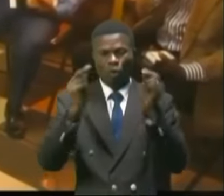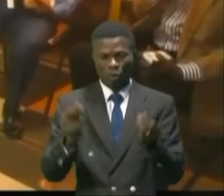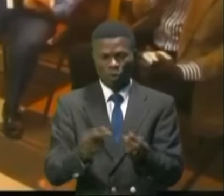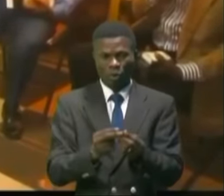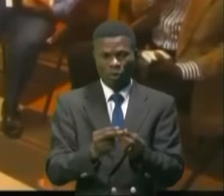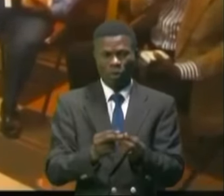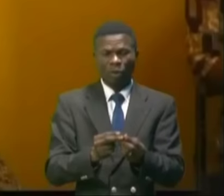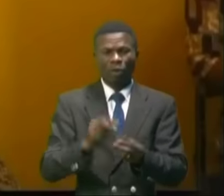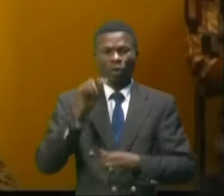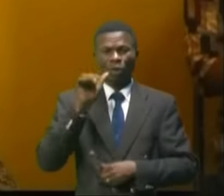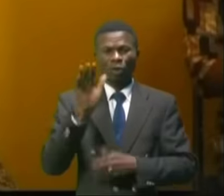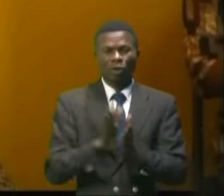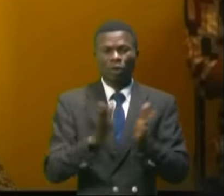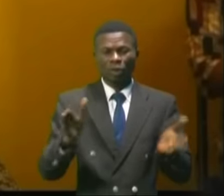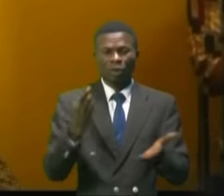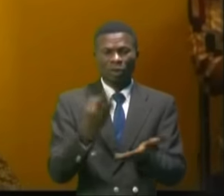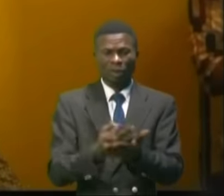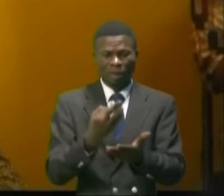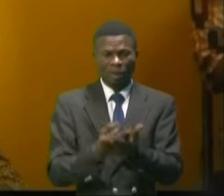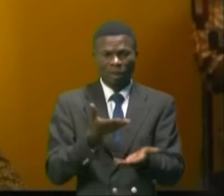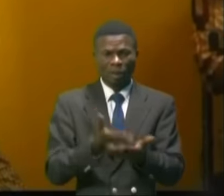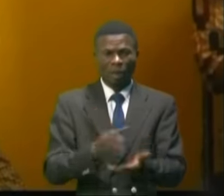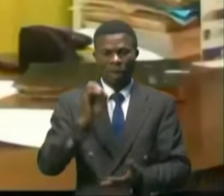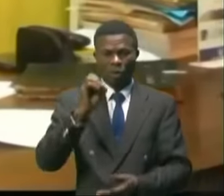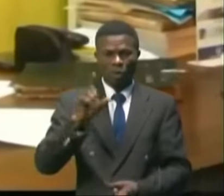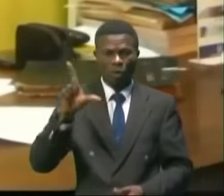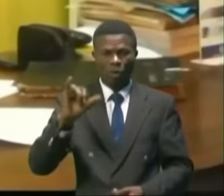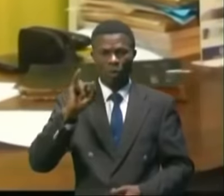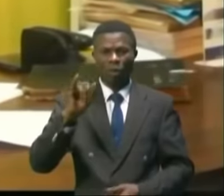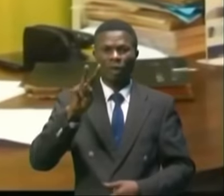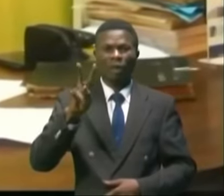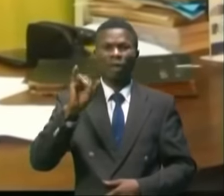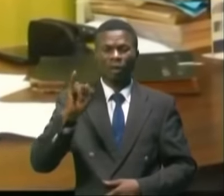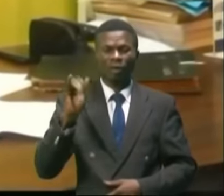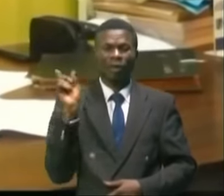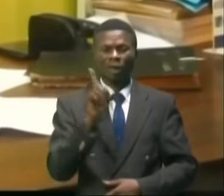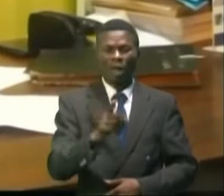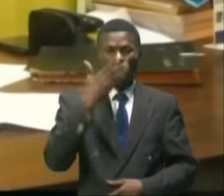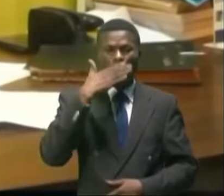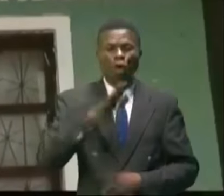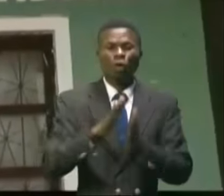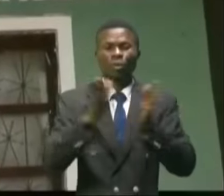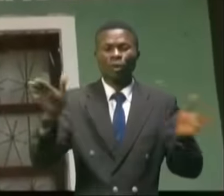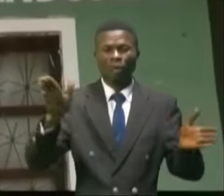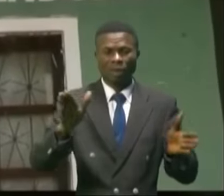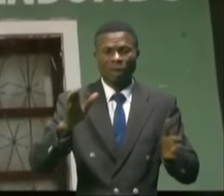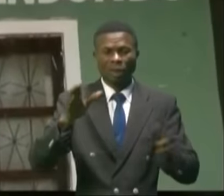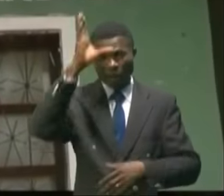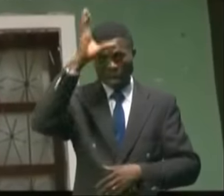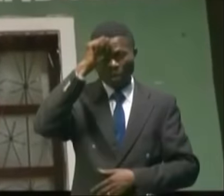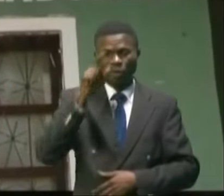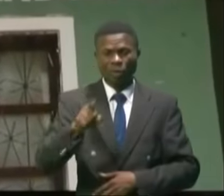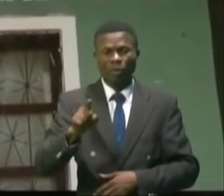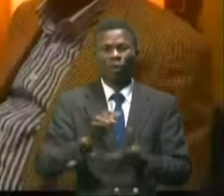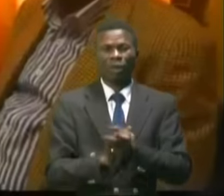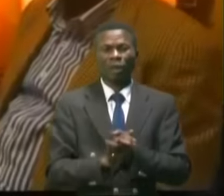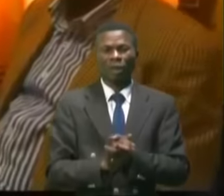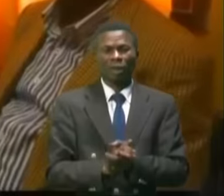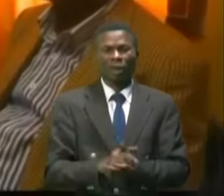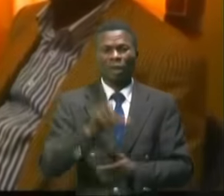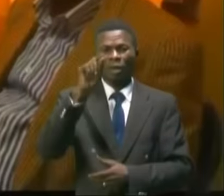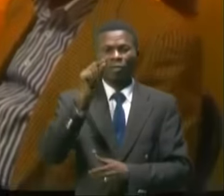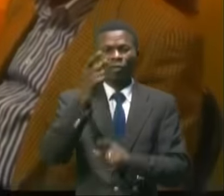à la tête le directeur général du fonds, M. Olivier Mvoulakipoulou, s'est rendu à l'hôpital général des références des Bandundou. Ce lundi 20 mai